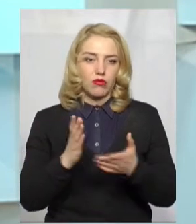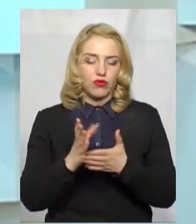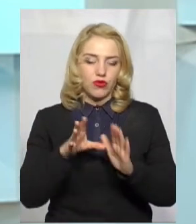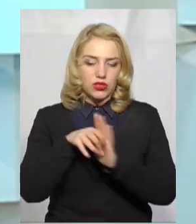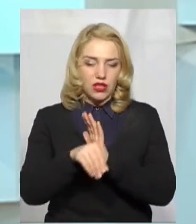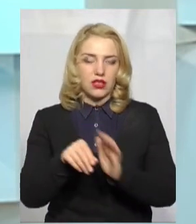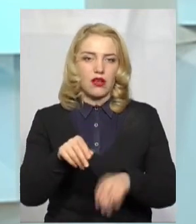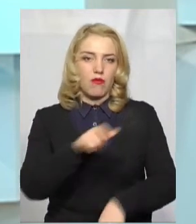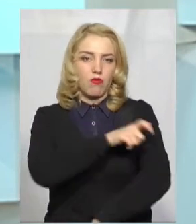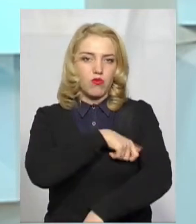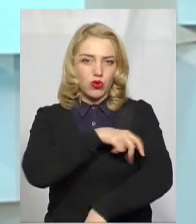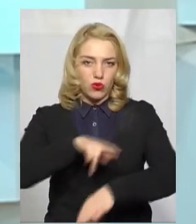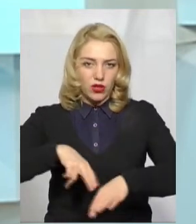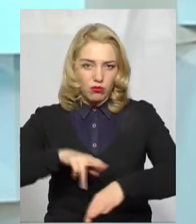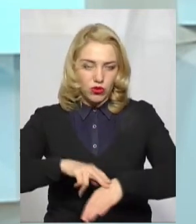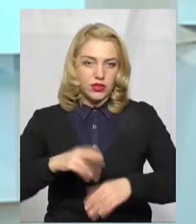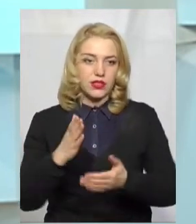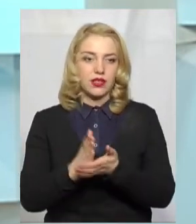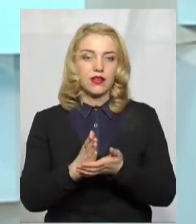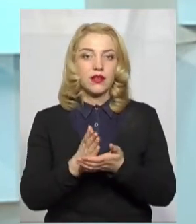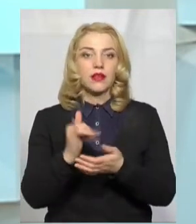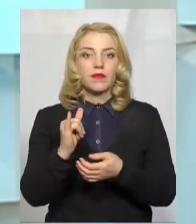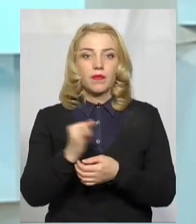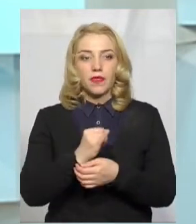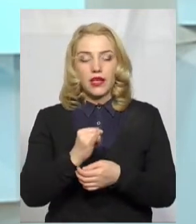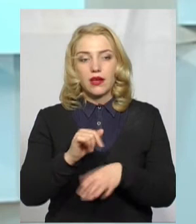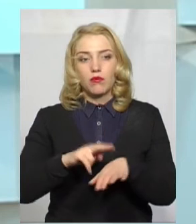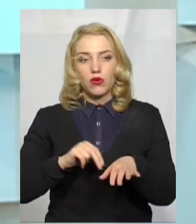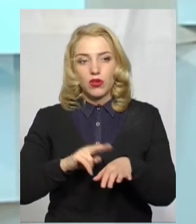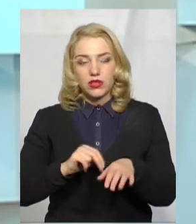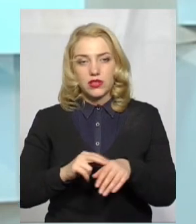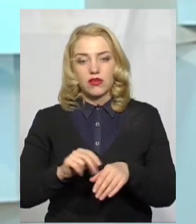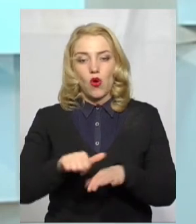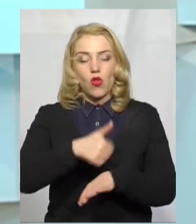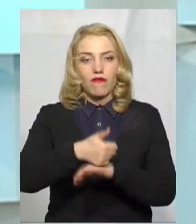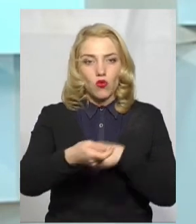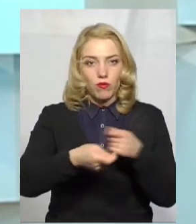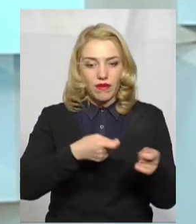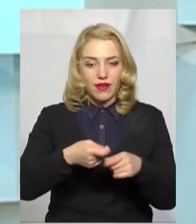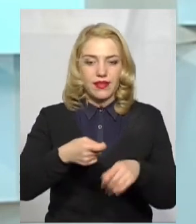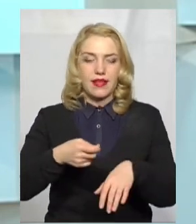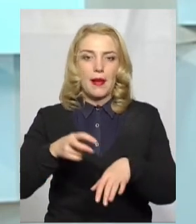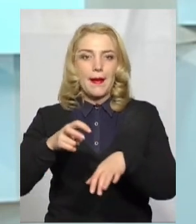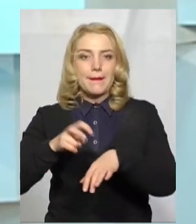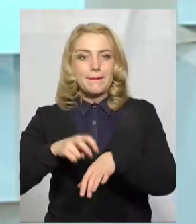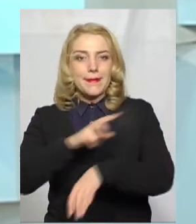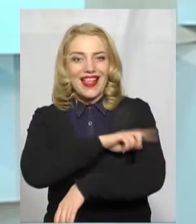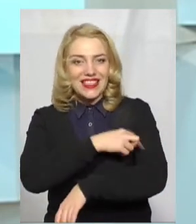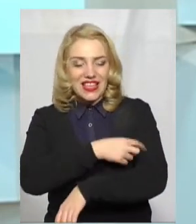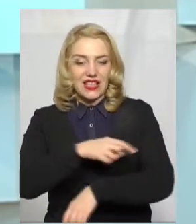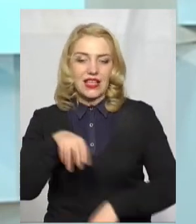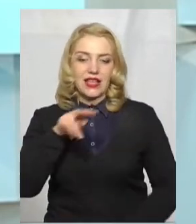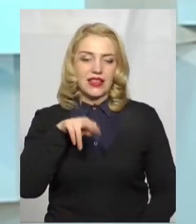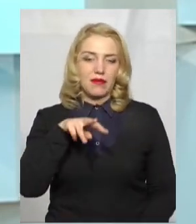входять патрульні поліцейські, а також поліцейські з головного управління, медики, ДСНС, а також